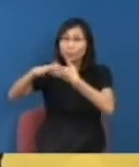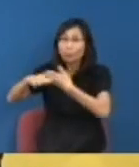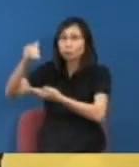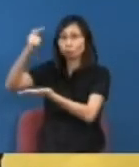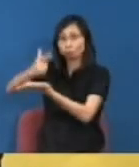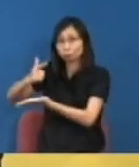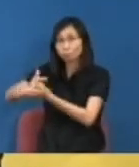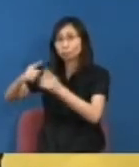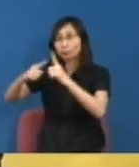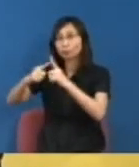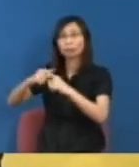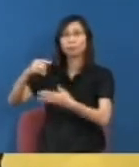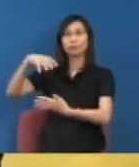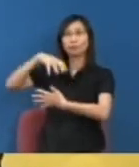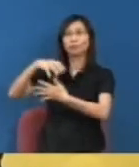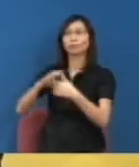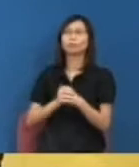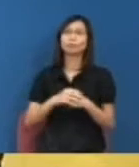另外一個李就是李克強